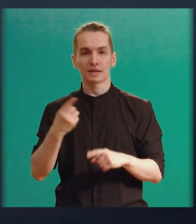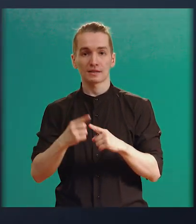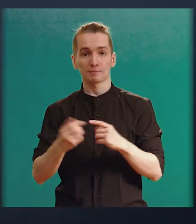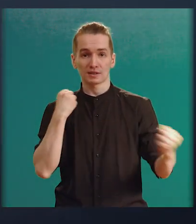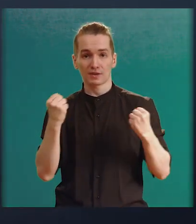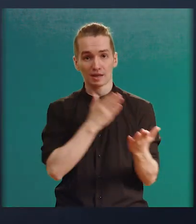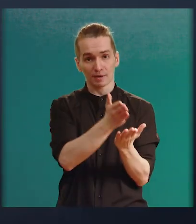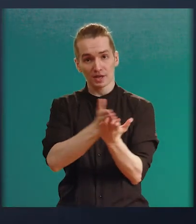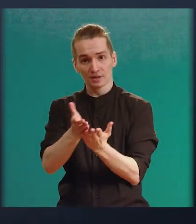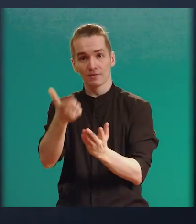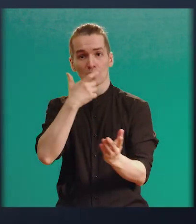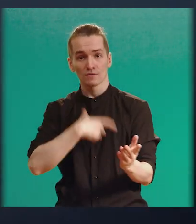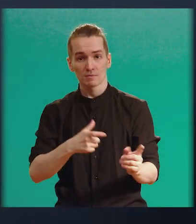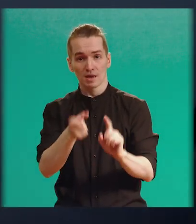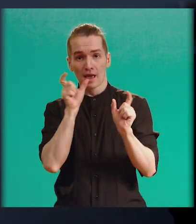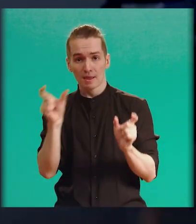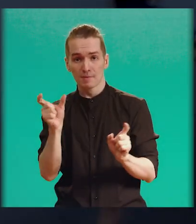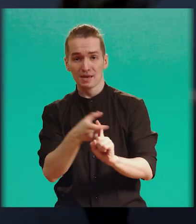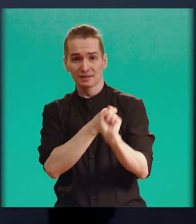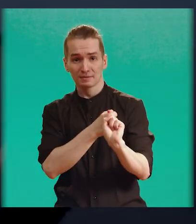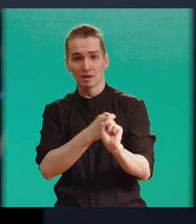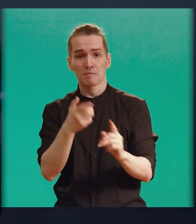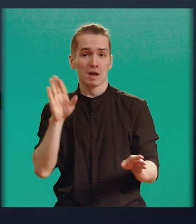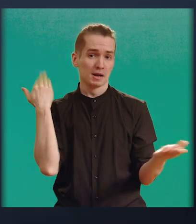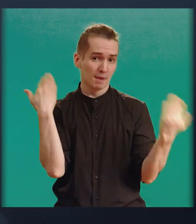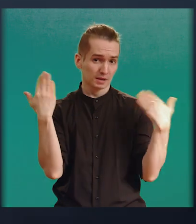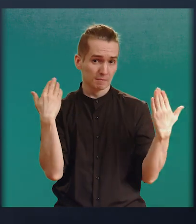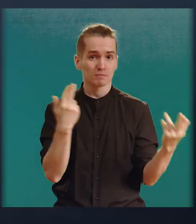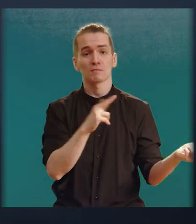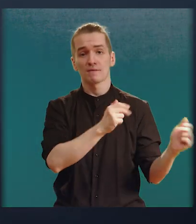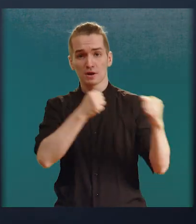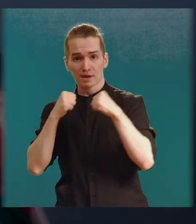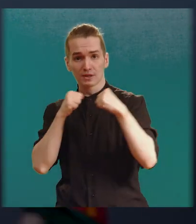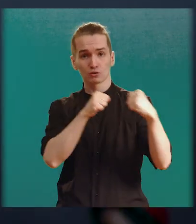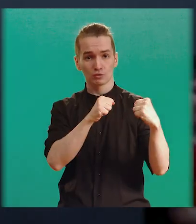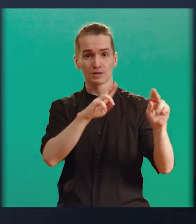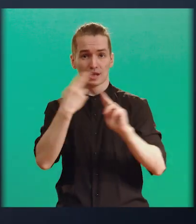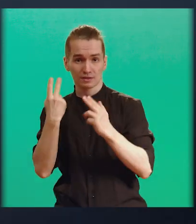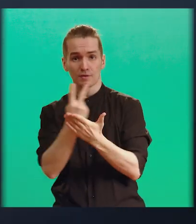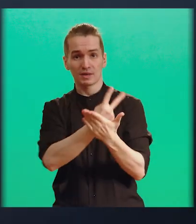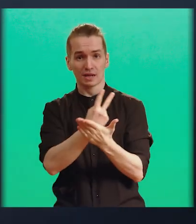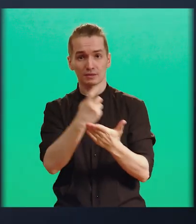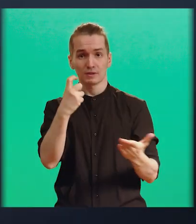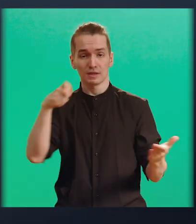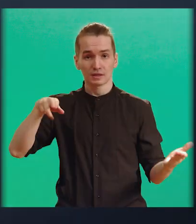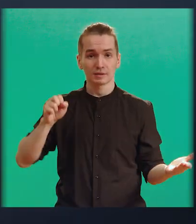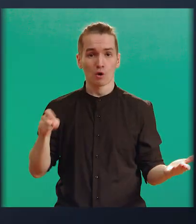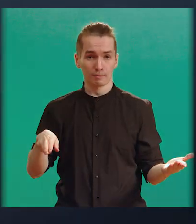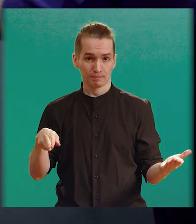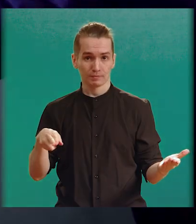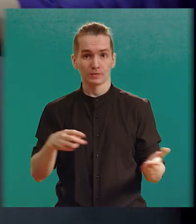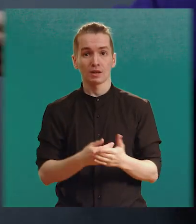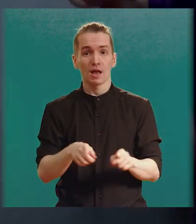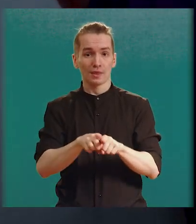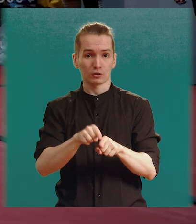Трикинг — это спортивное направление, которое связывает в себе элементы из акробатики, элементы из боевых искусств, элементы из танцев, брейк-данс, например, или хип